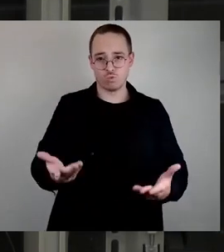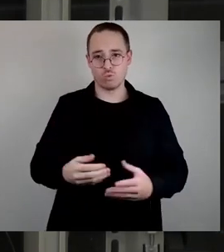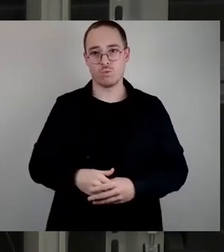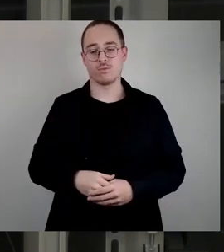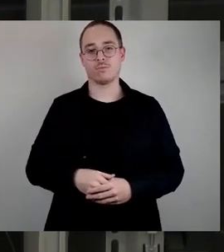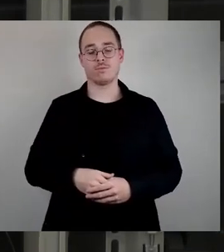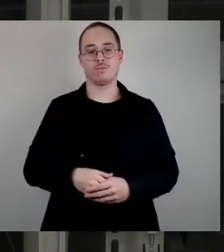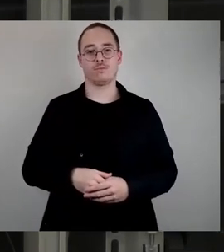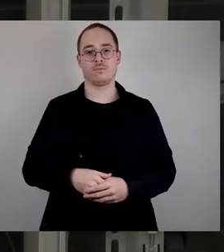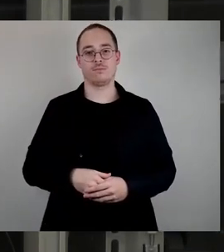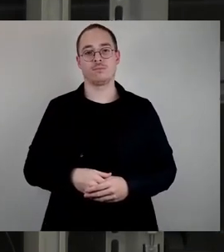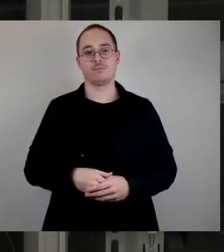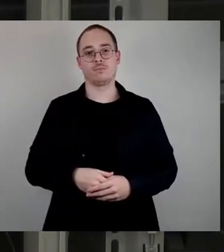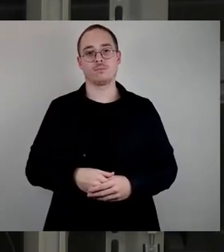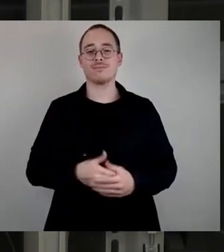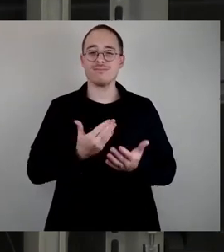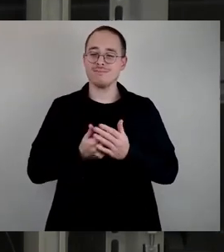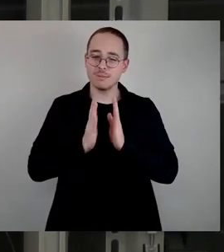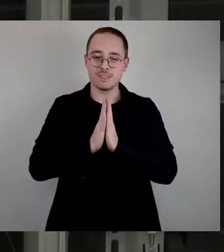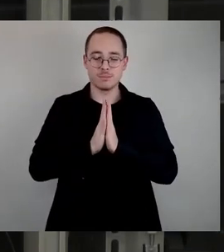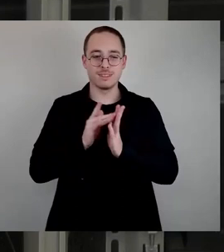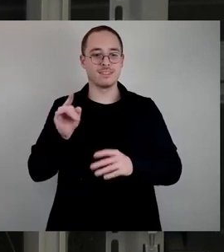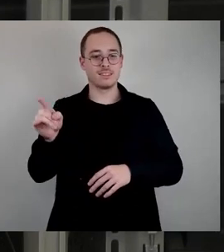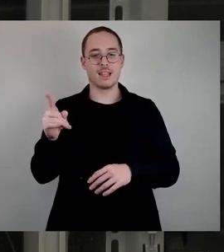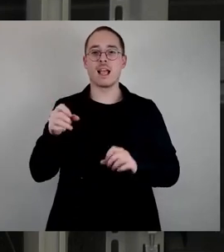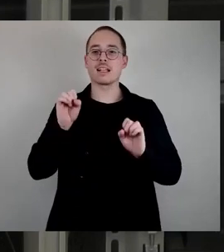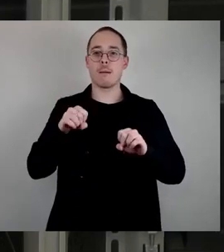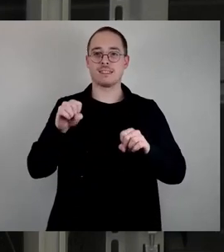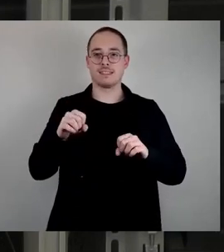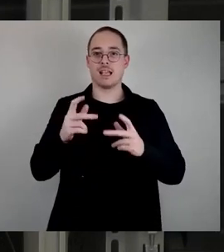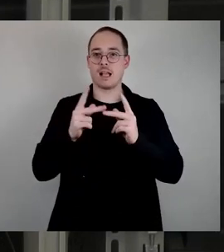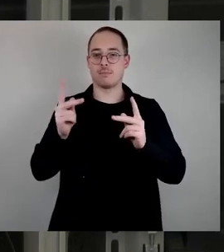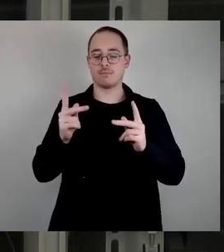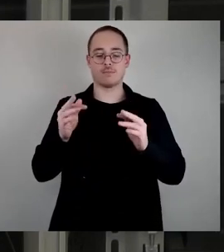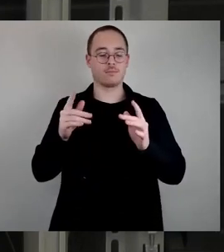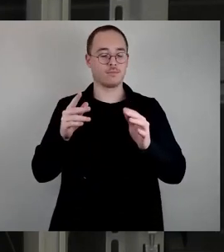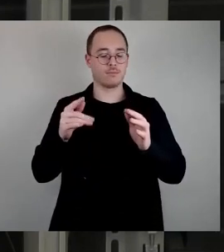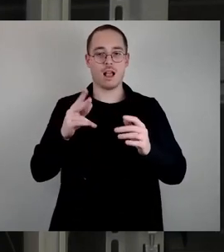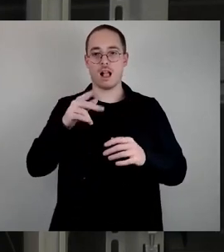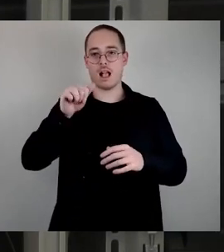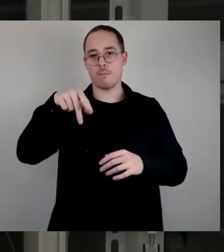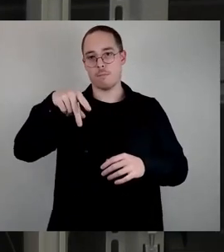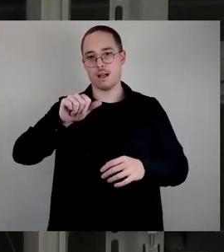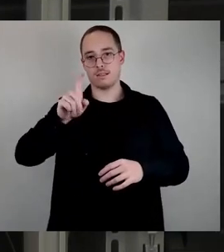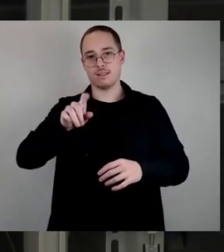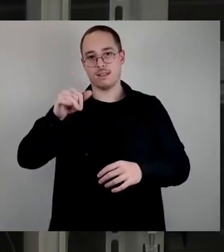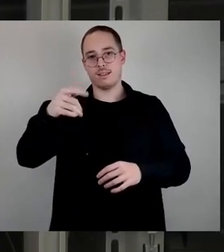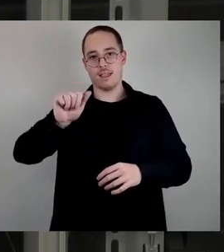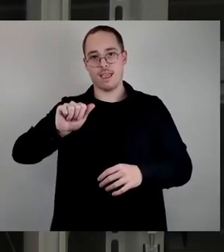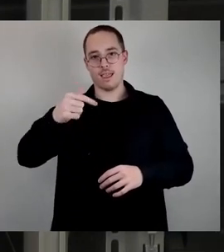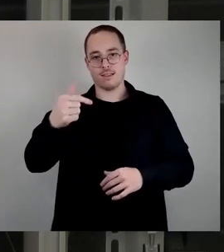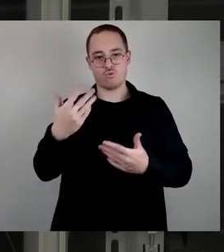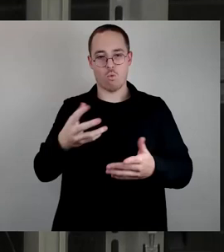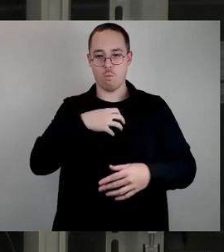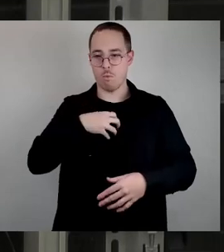bitte Sie, unbedingt das Kapazitätsdefizit in Klotsche zu lösen, in dem die Raumeinheiten unbedingt kommen und sehr schnell